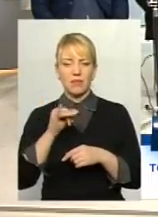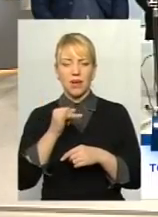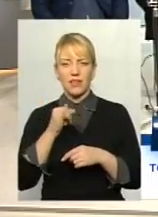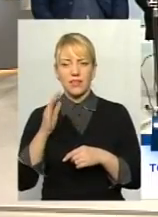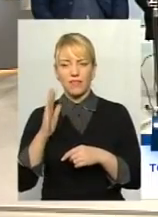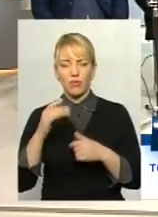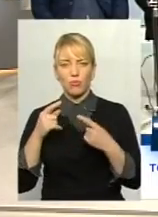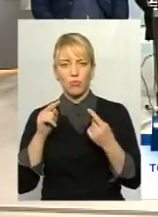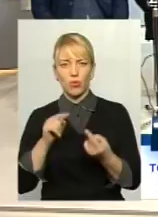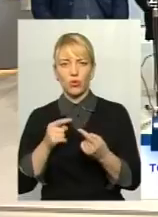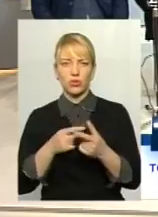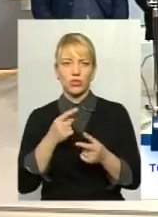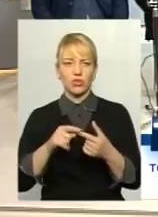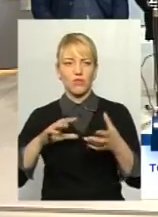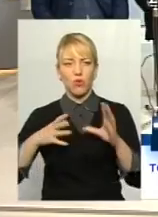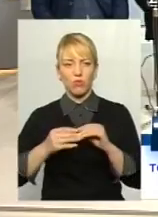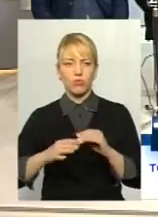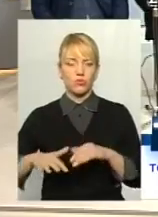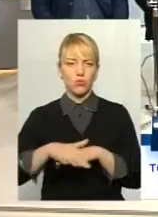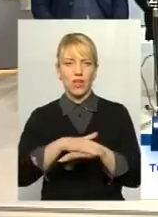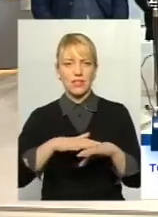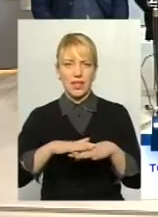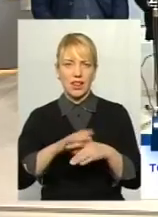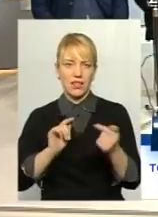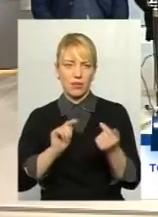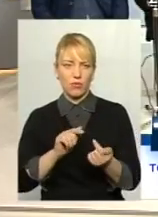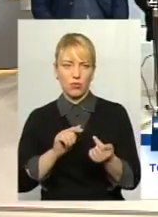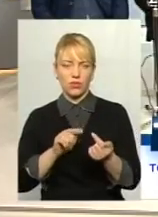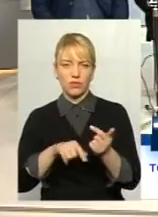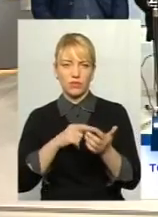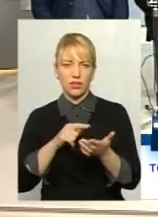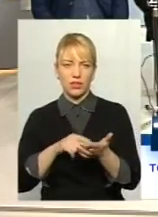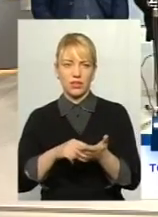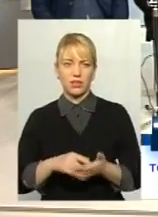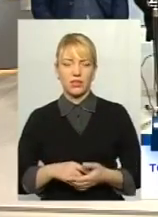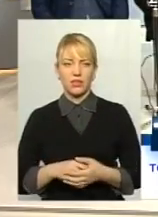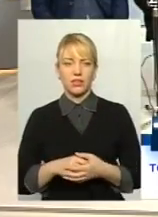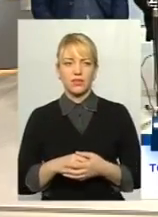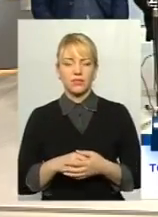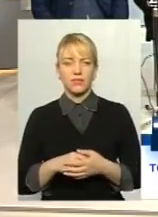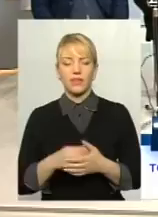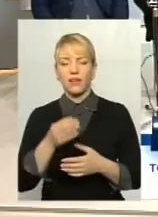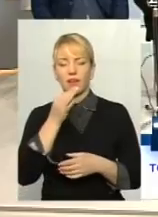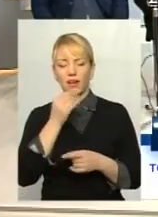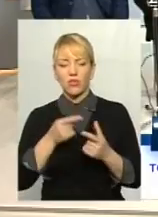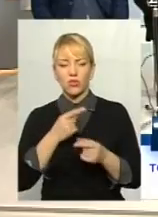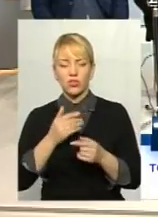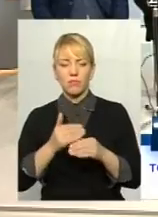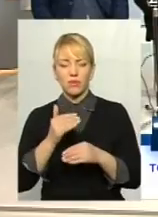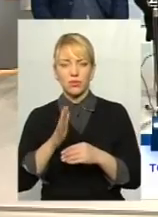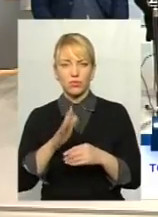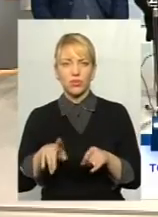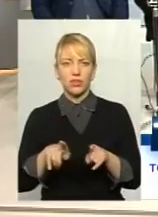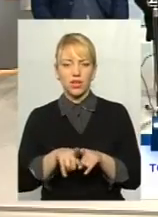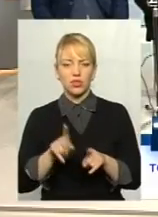чи в общому населення проти? Ну, ви бачите, що рано чи пізно дойде до того, що